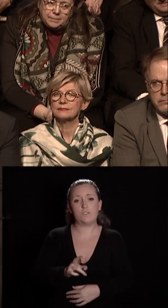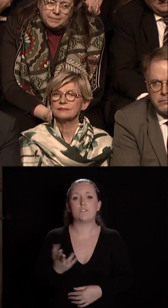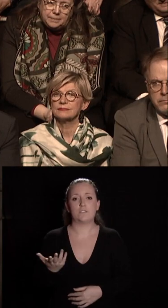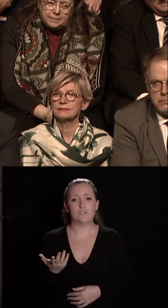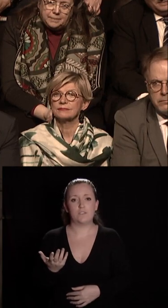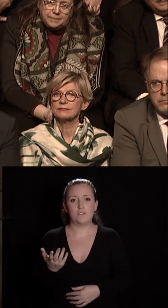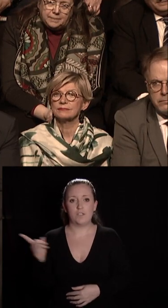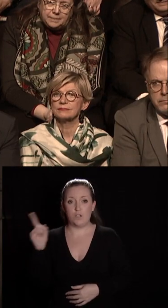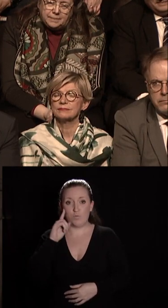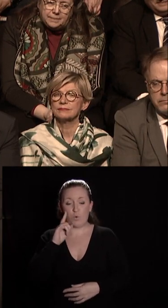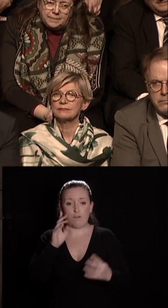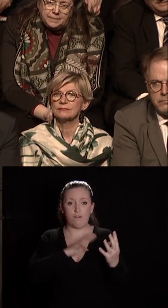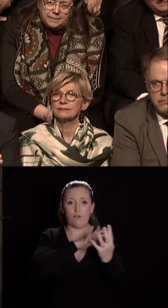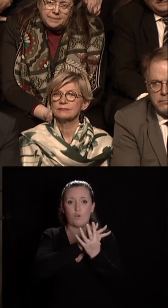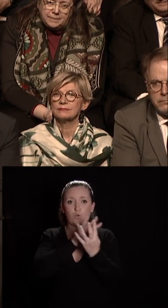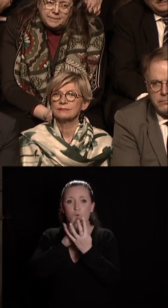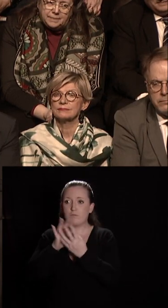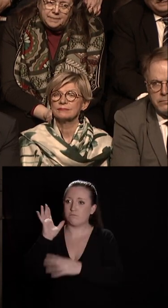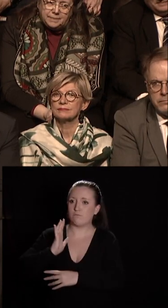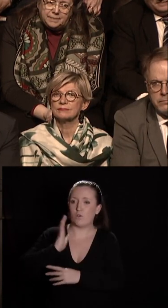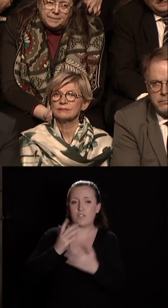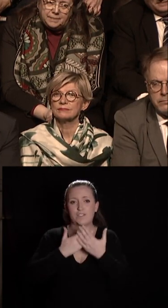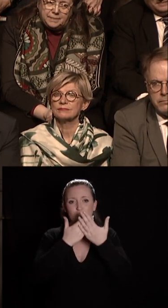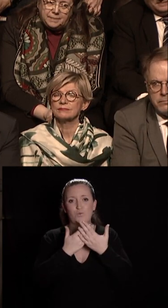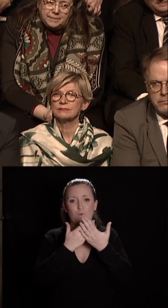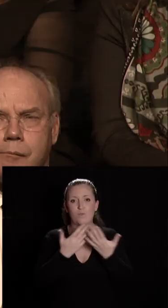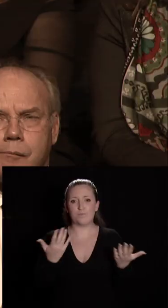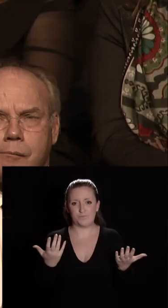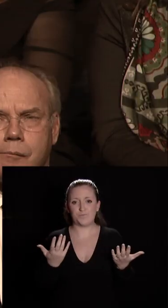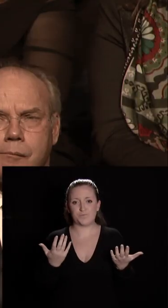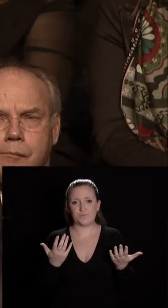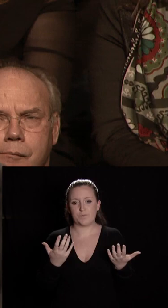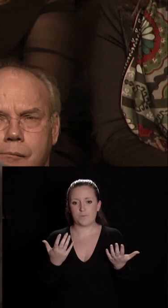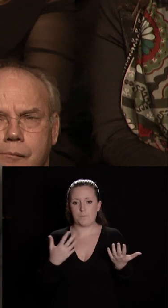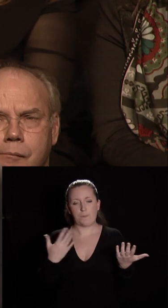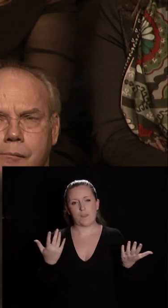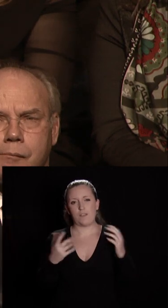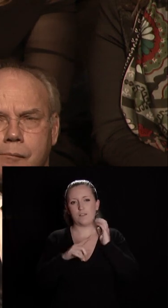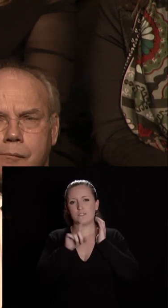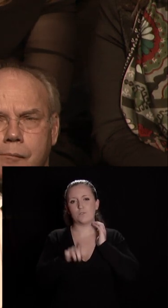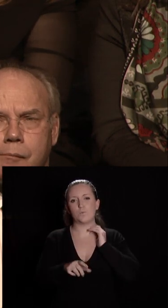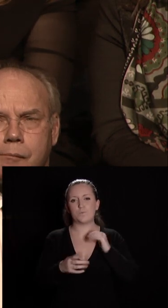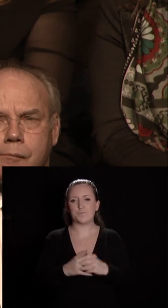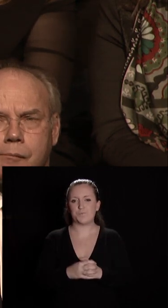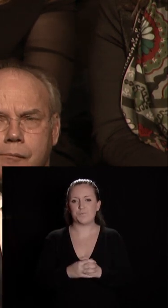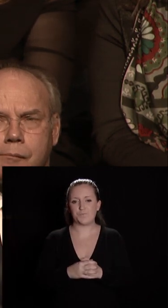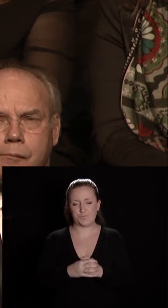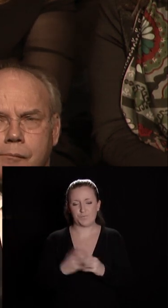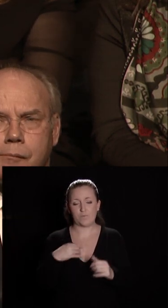où ils ont rencontré d'ailleurs des anciens étudiants avec qui ils étaient question que je vous pose